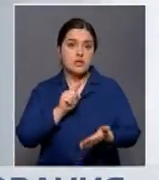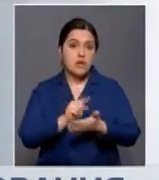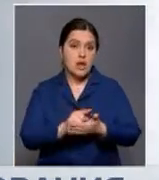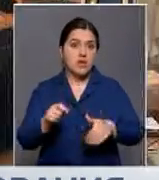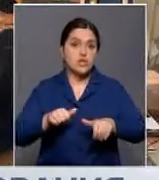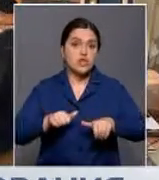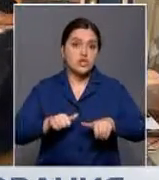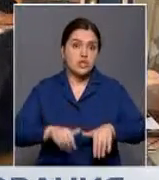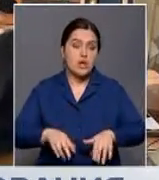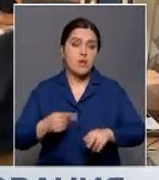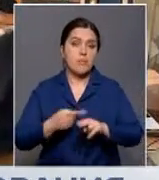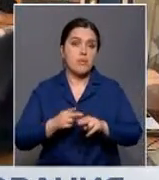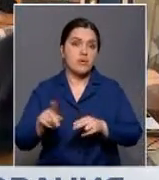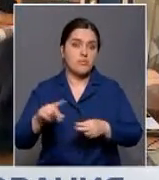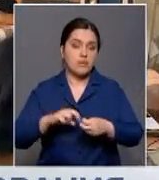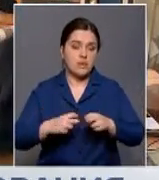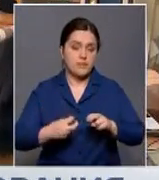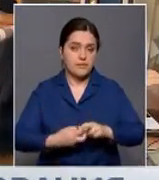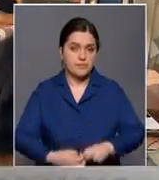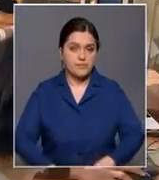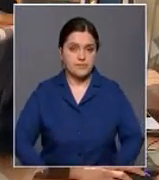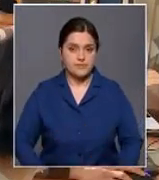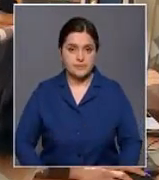должны принять решение по этому вопросу.